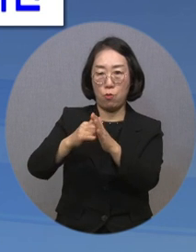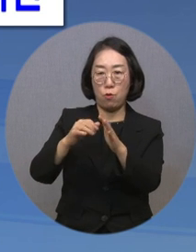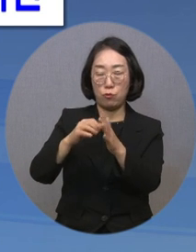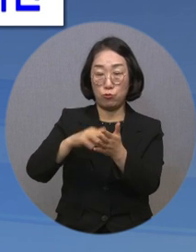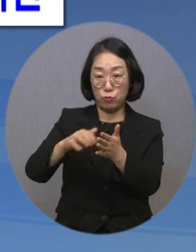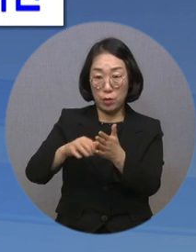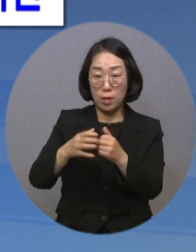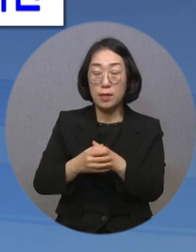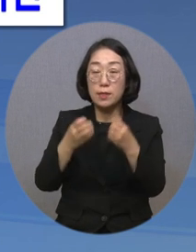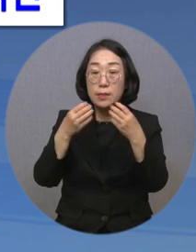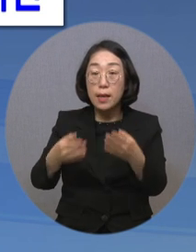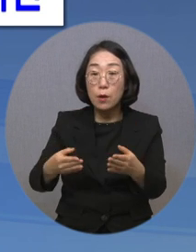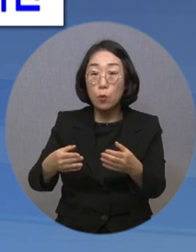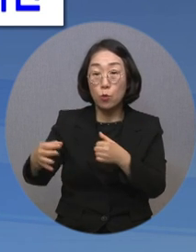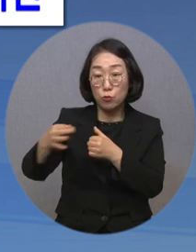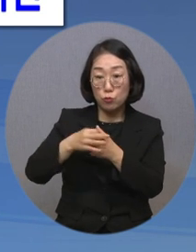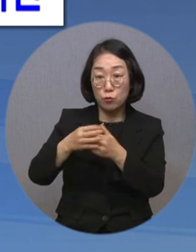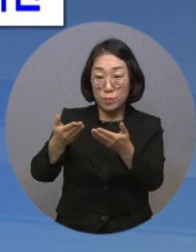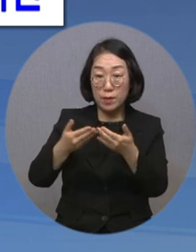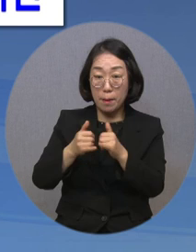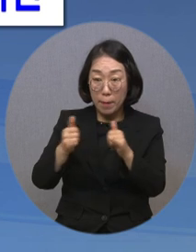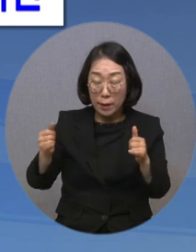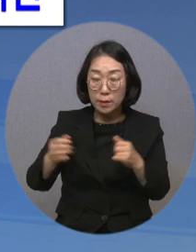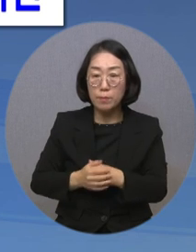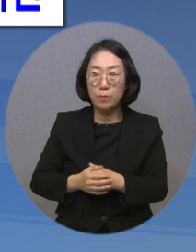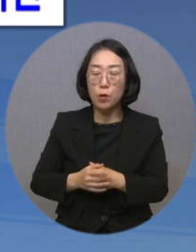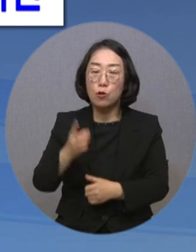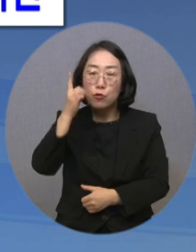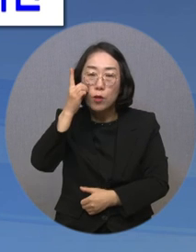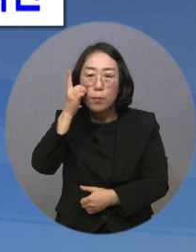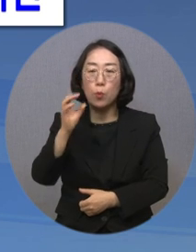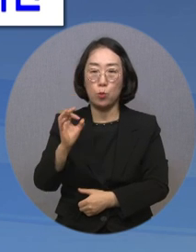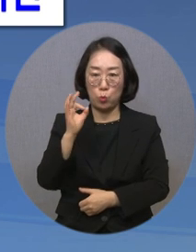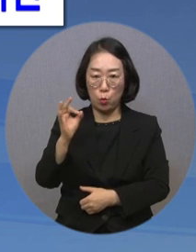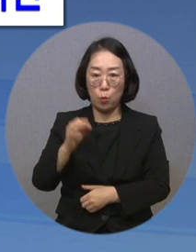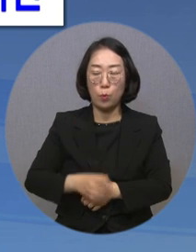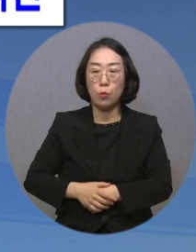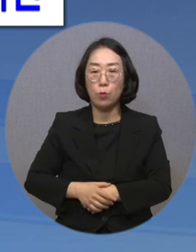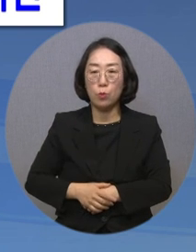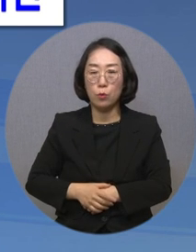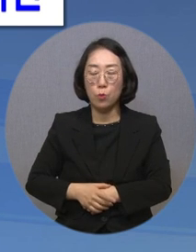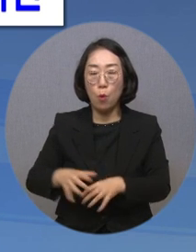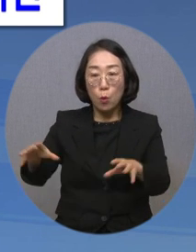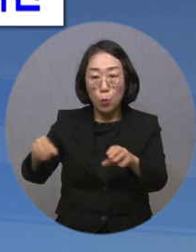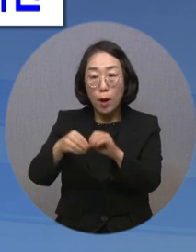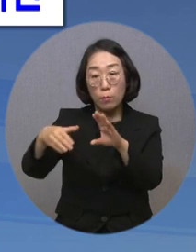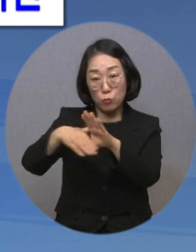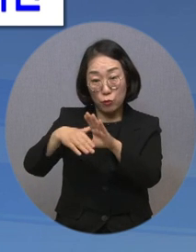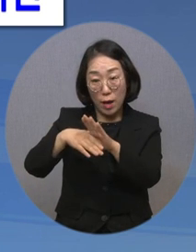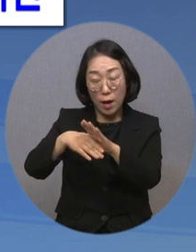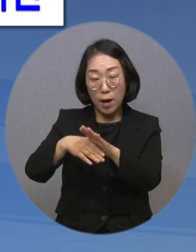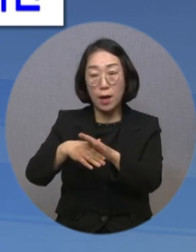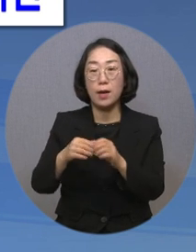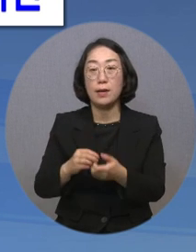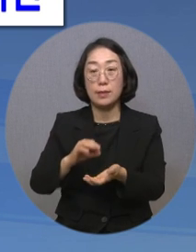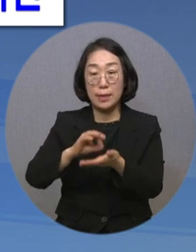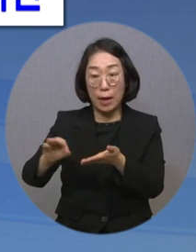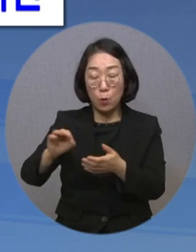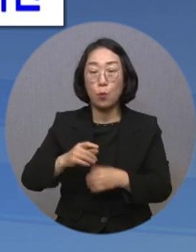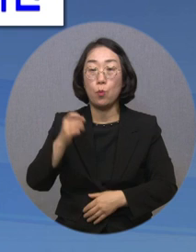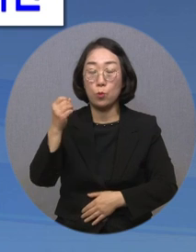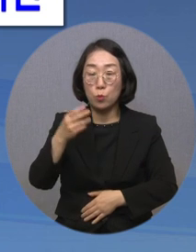신규 수급자가 많은 사업은 이동통신요금 감면사업, 통합문화이용권, 텔레비전 수심료